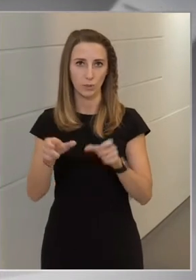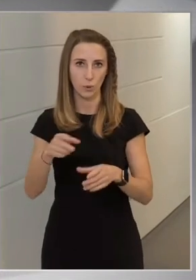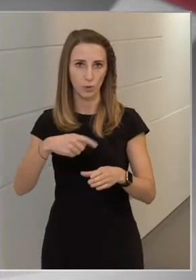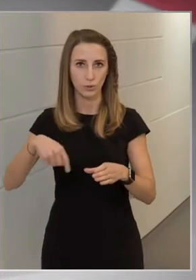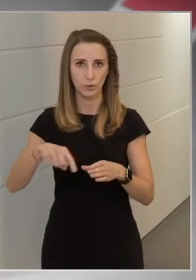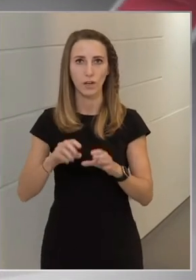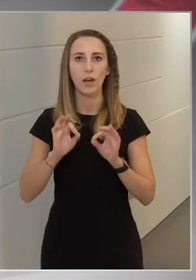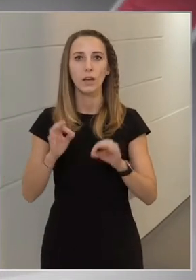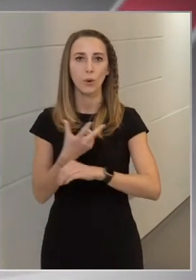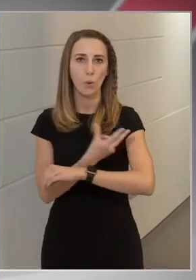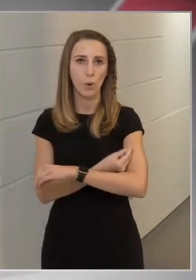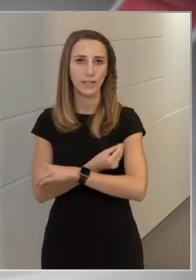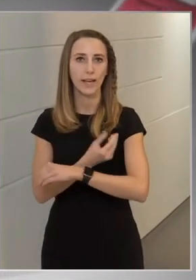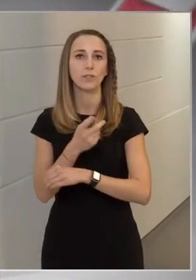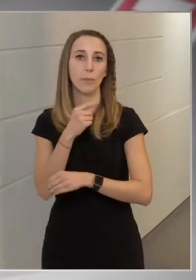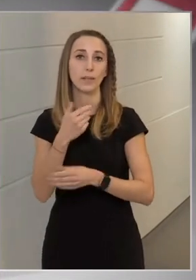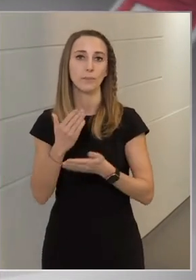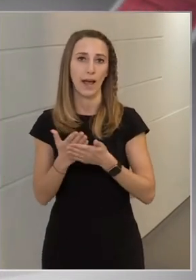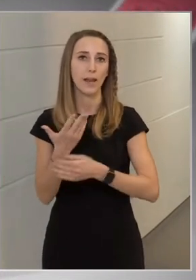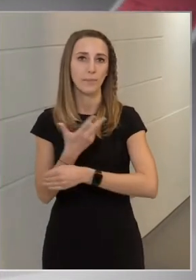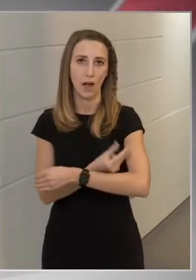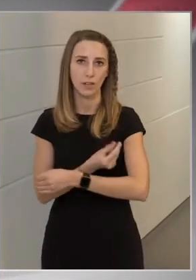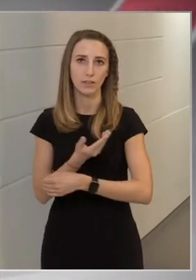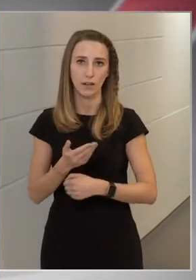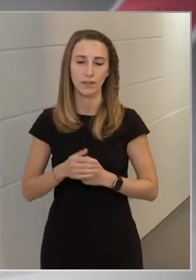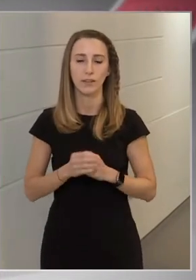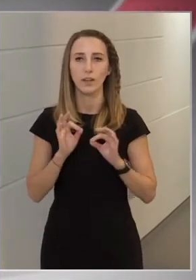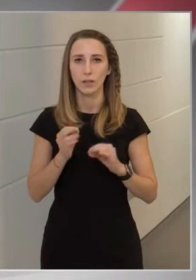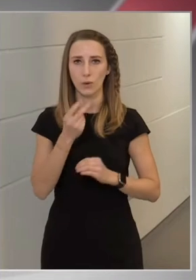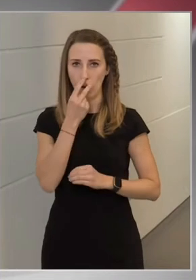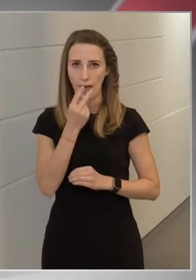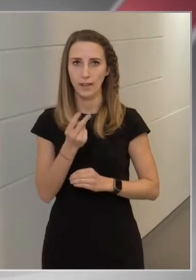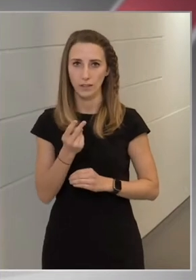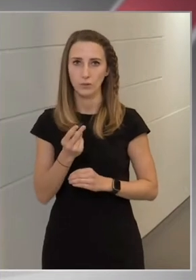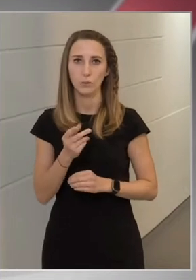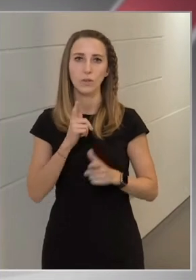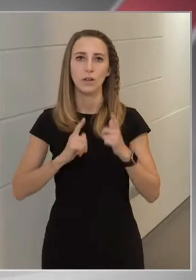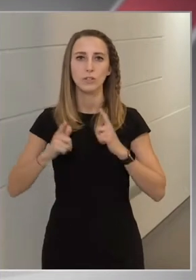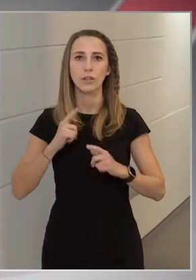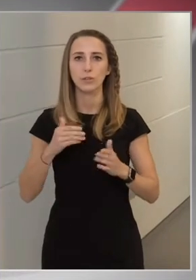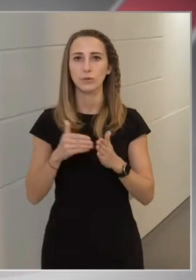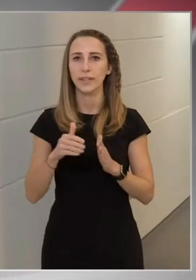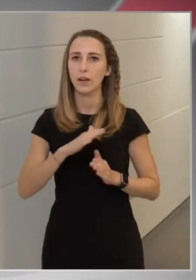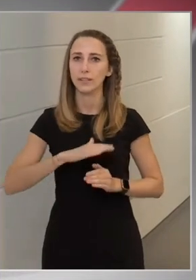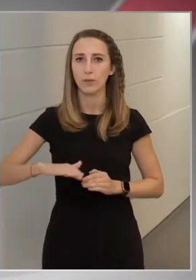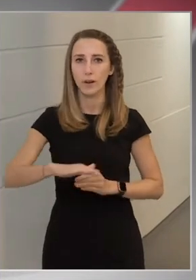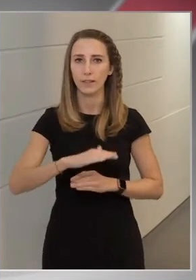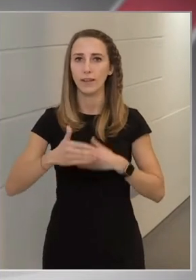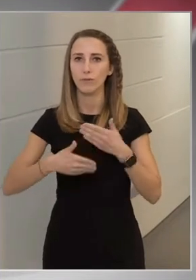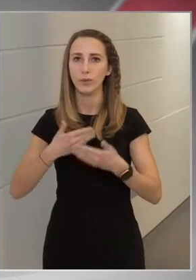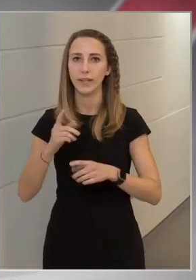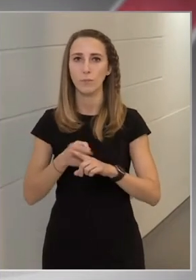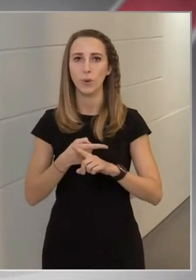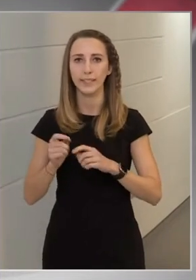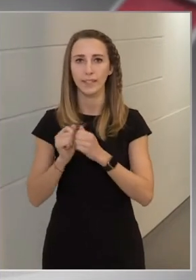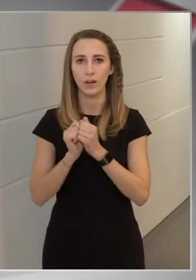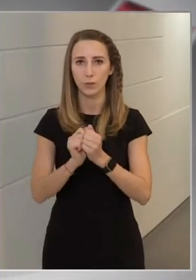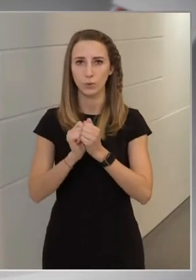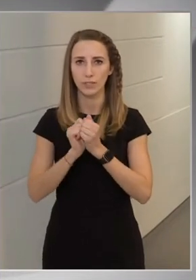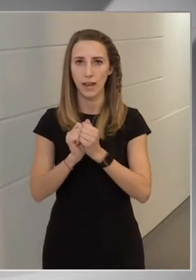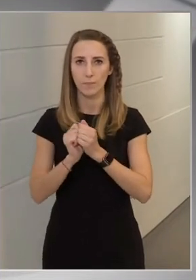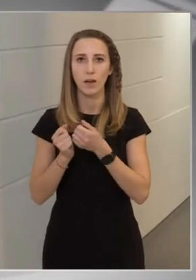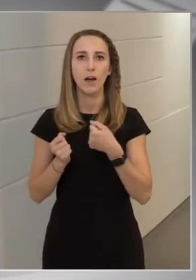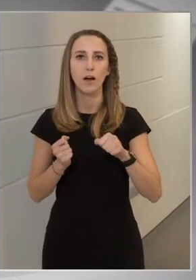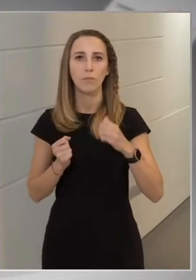hogy a jó oltás az, amit beadtak. Jól látható az is, hogy sajnos még ezen a területen is folyik egy politikai küzdelem. A